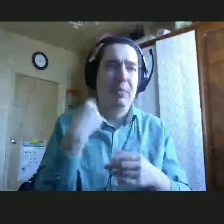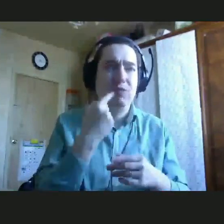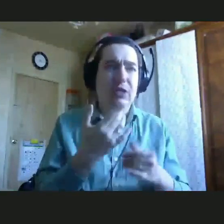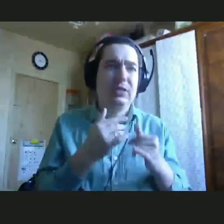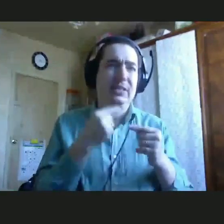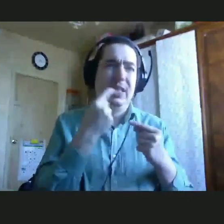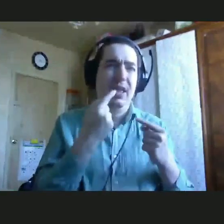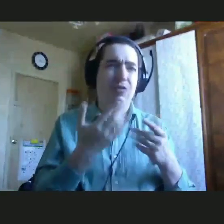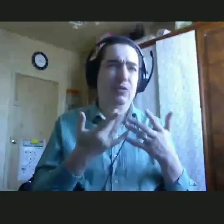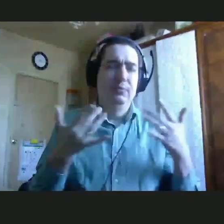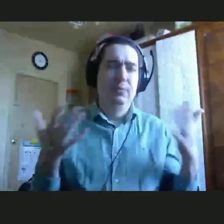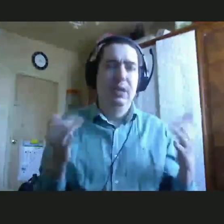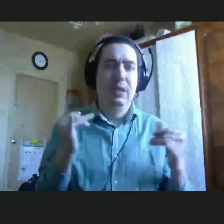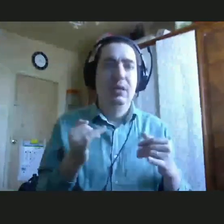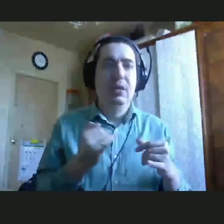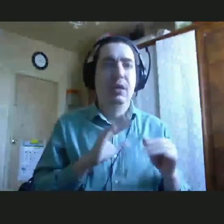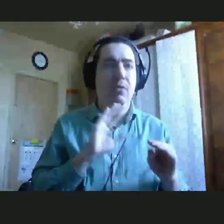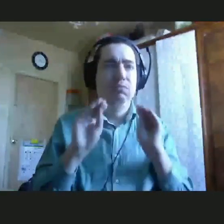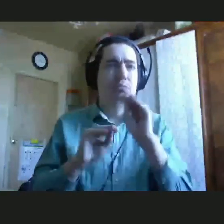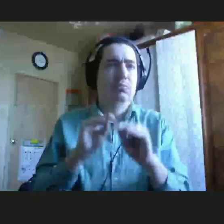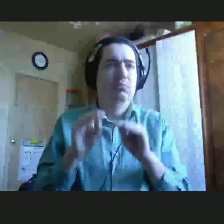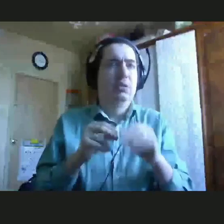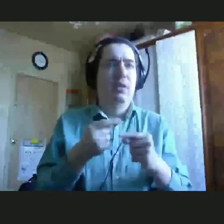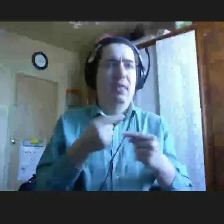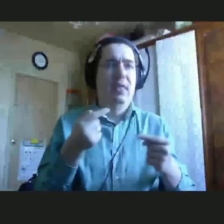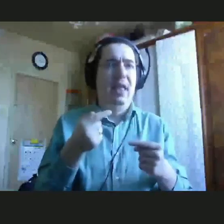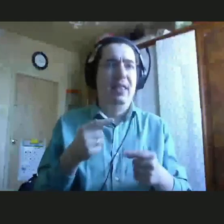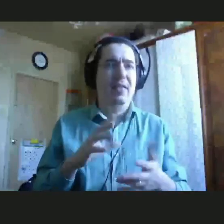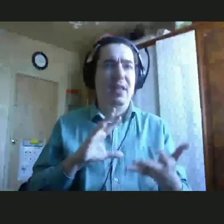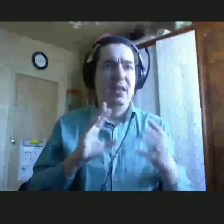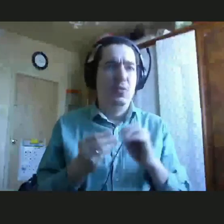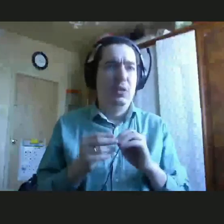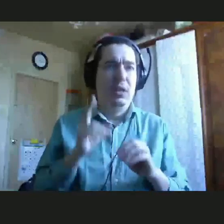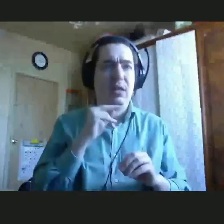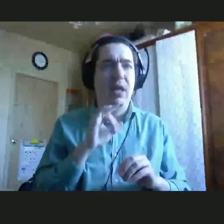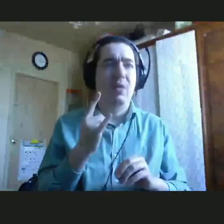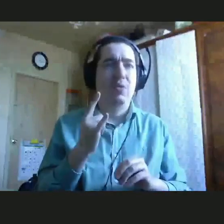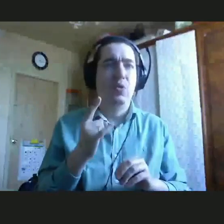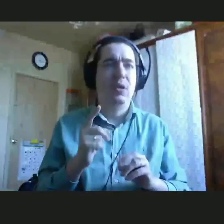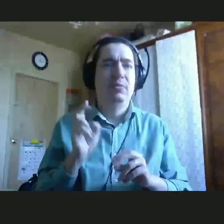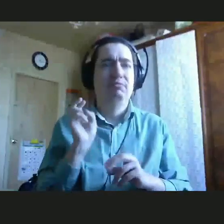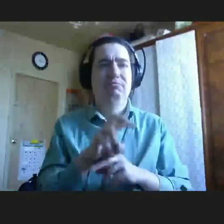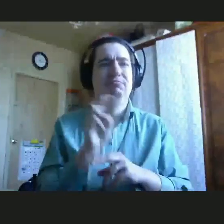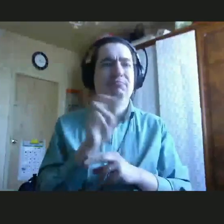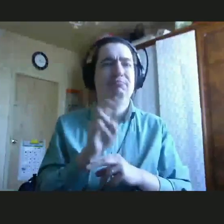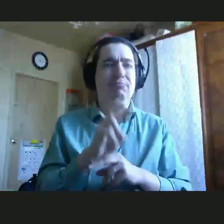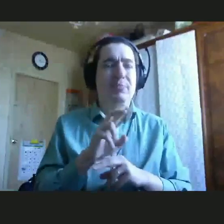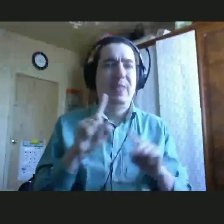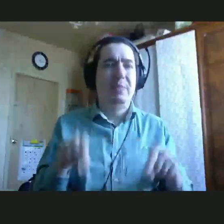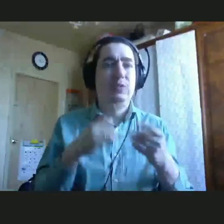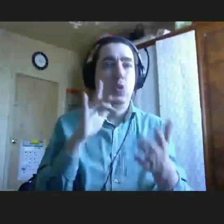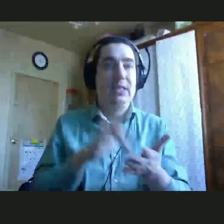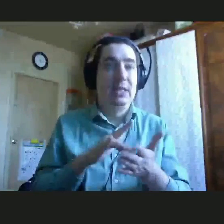И все вот это вкупе давало, к сожалению, негативный результат. Когда ребенок ходит постоянно на занятия в центр, у него случаются